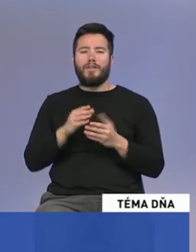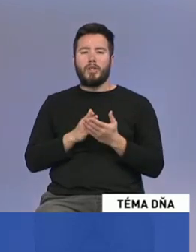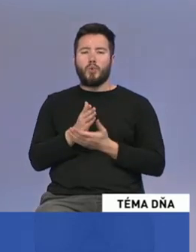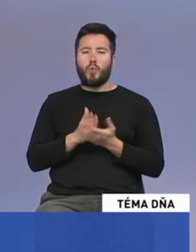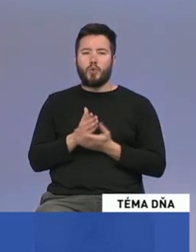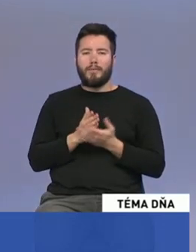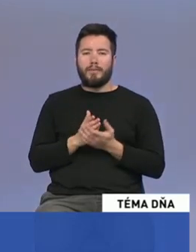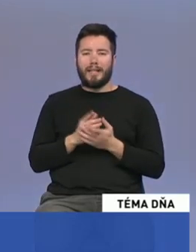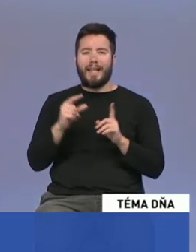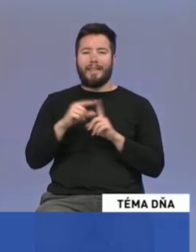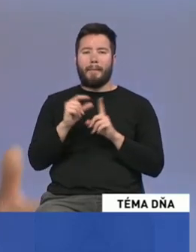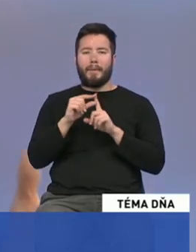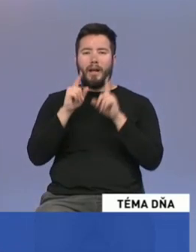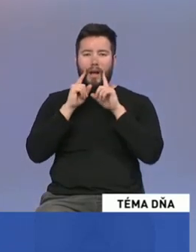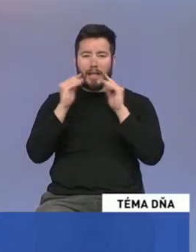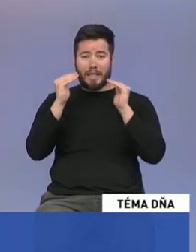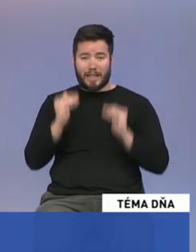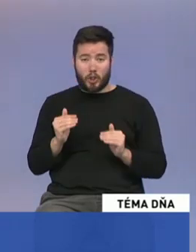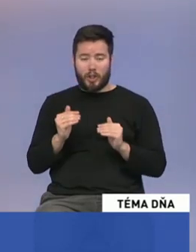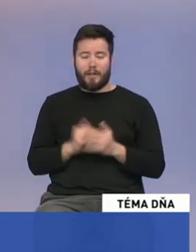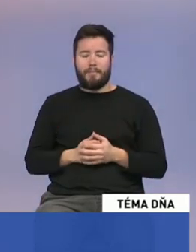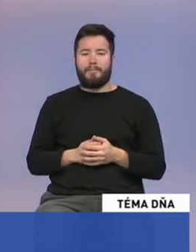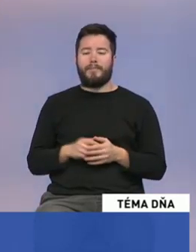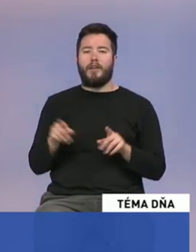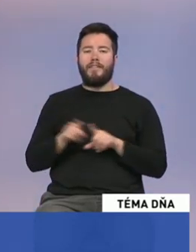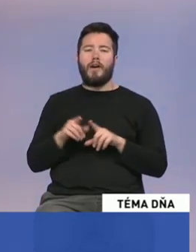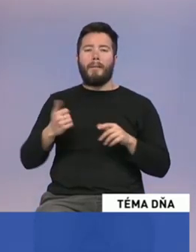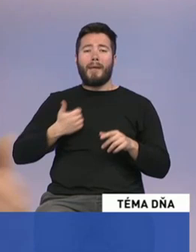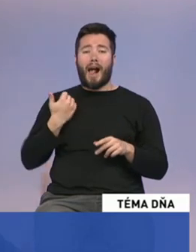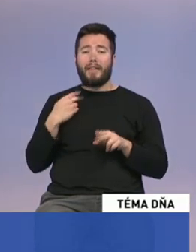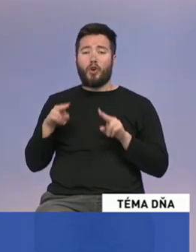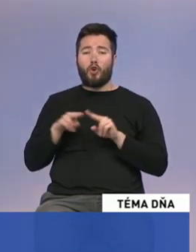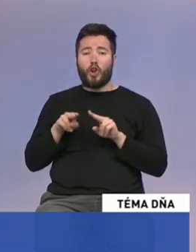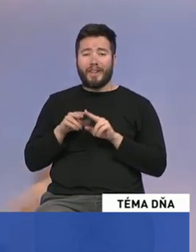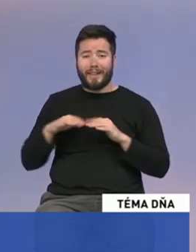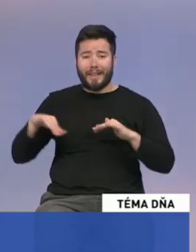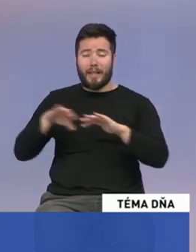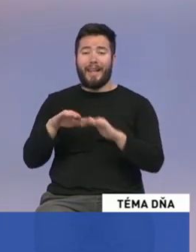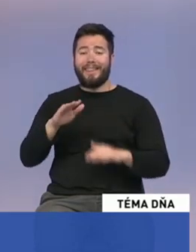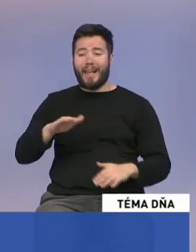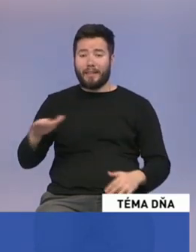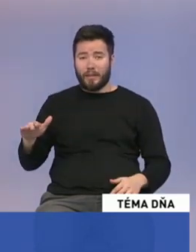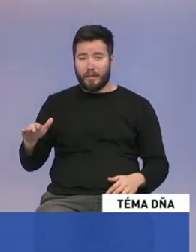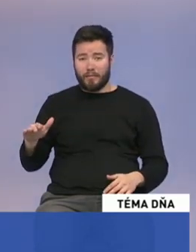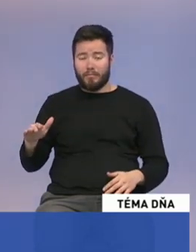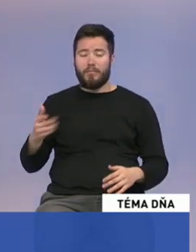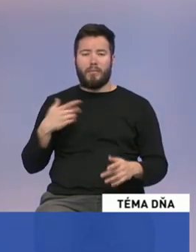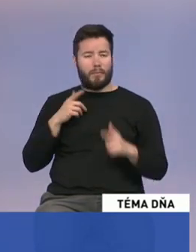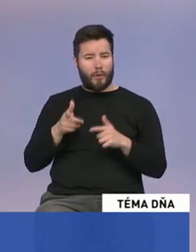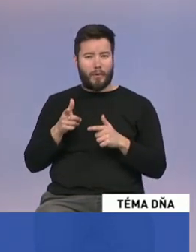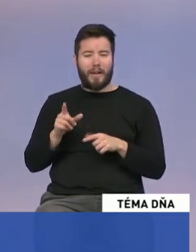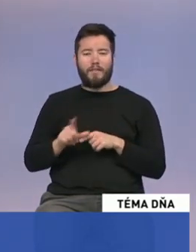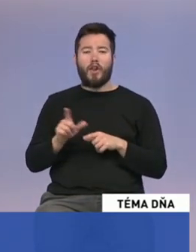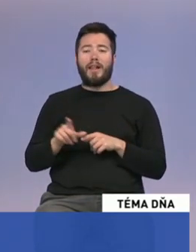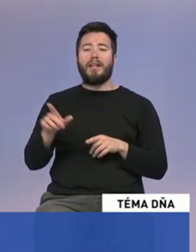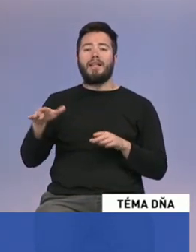zvýšili sme, napríklad vychádzame v ústretí mladým rodinám, kde majú deti, zaviedli sme 25 dní dovolenky pre všetkých